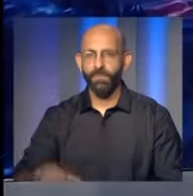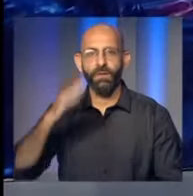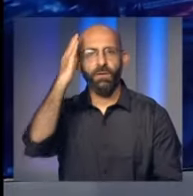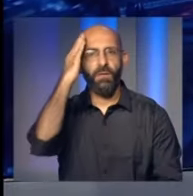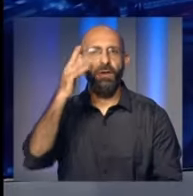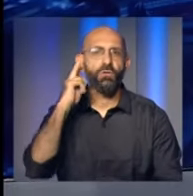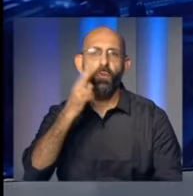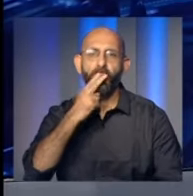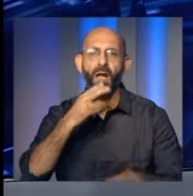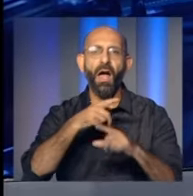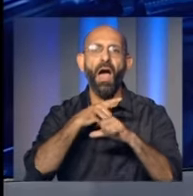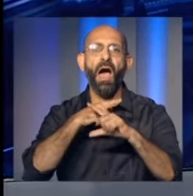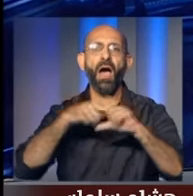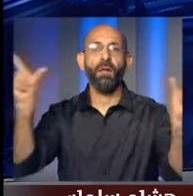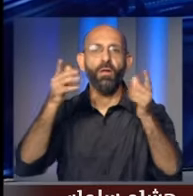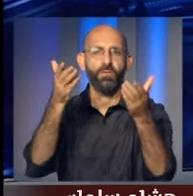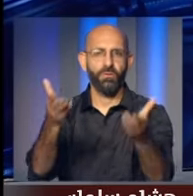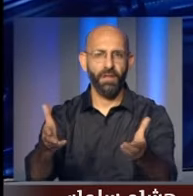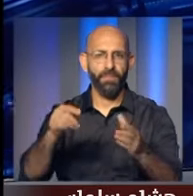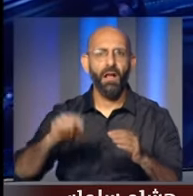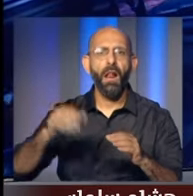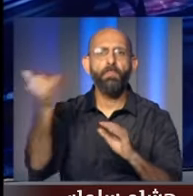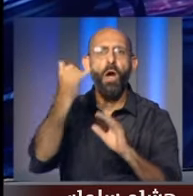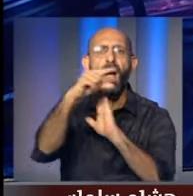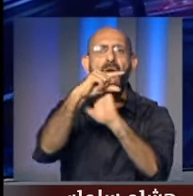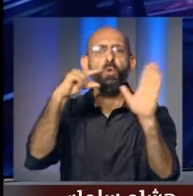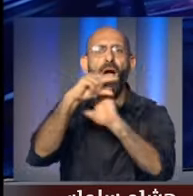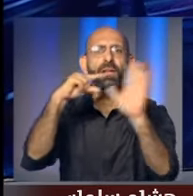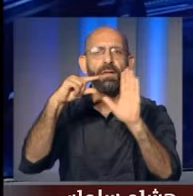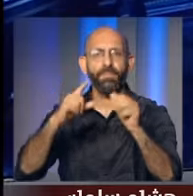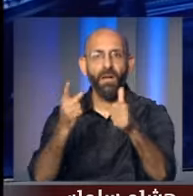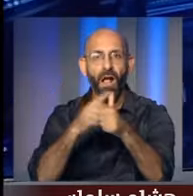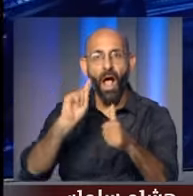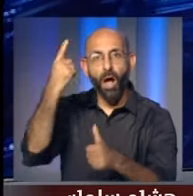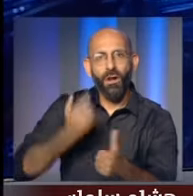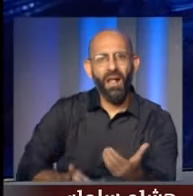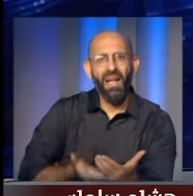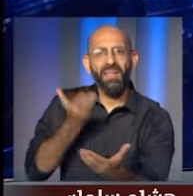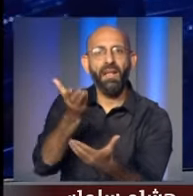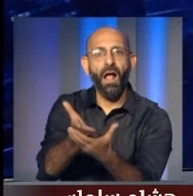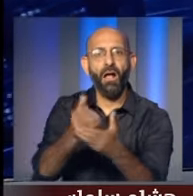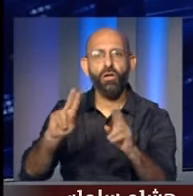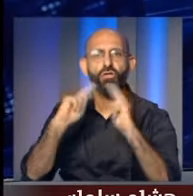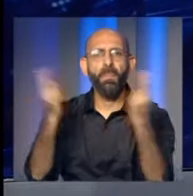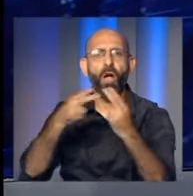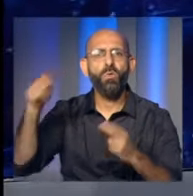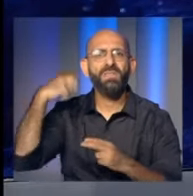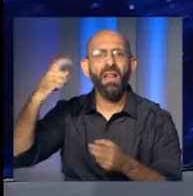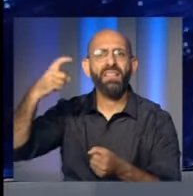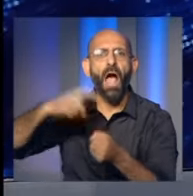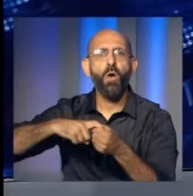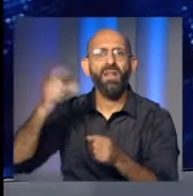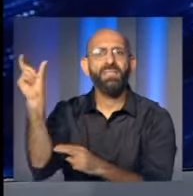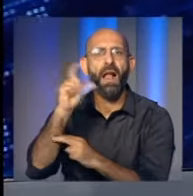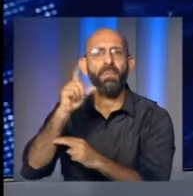أصعد اللهم ساءكم مشاهدين الكرام أهلا بكم في عنوين النشرة مقترحا اجتماعا لوزراء التعاون